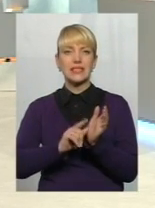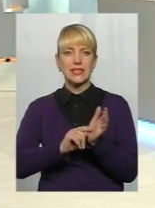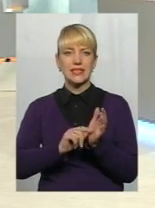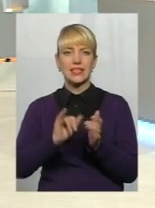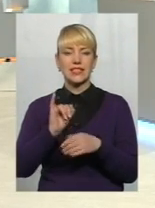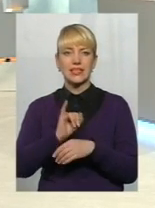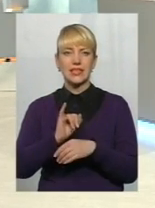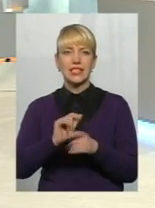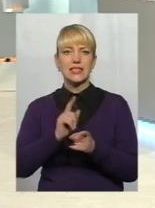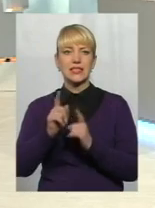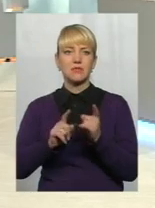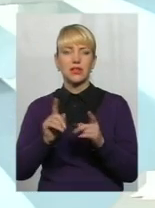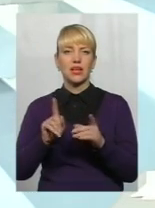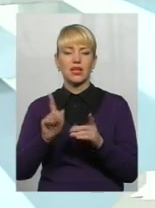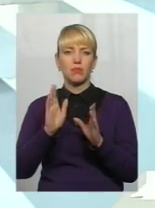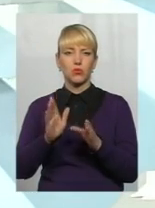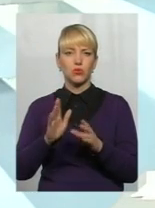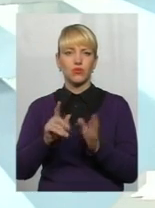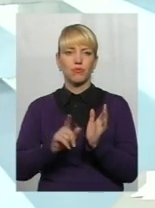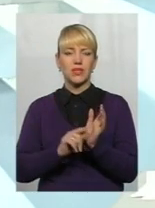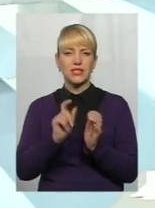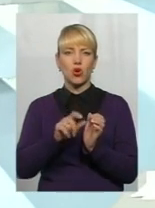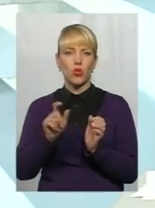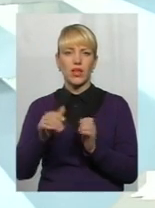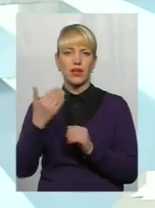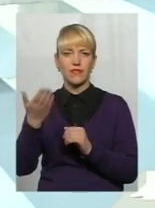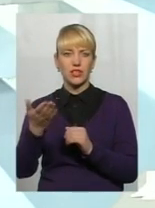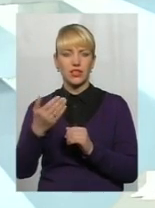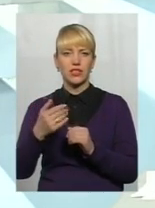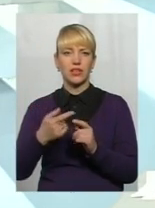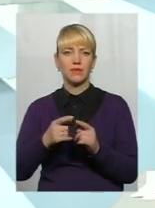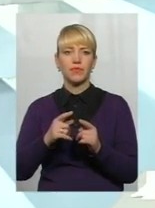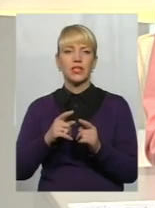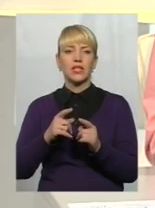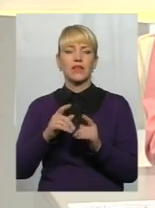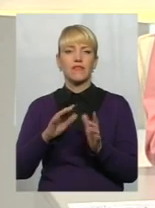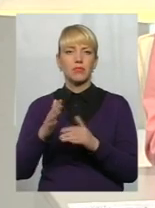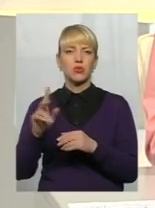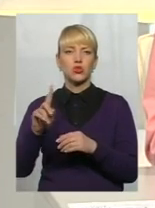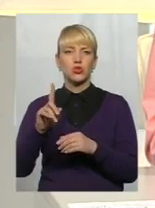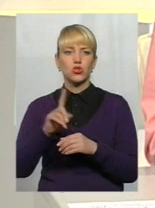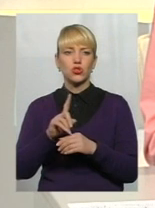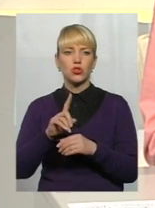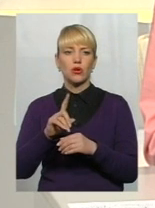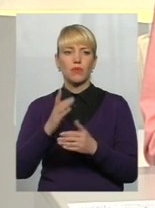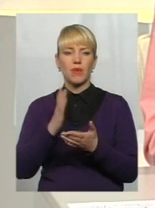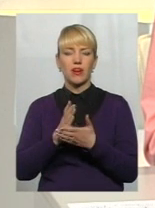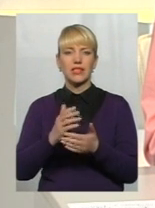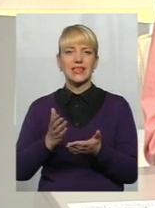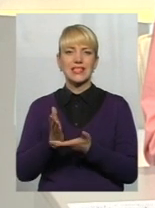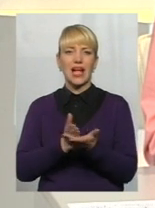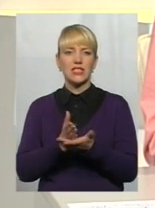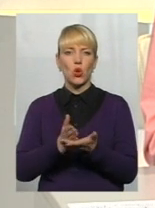і зміни, які відбудуться в пенсіонерів, в їхніх випадах, що мають заслуги перед державою